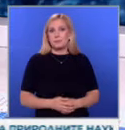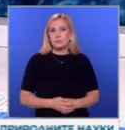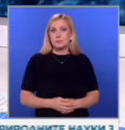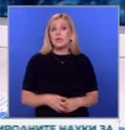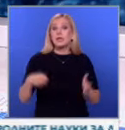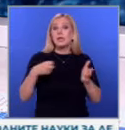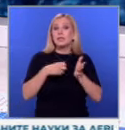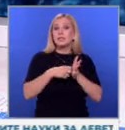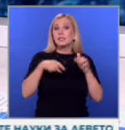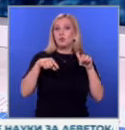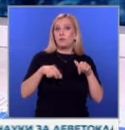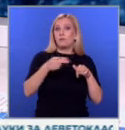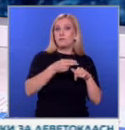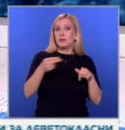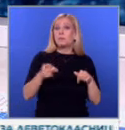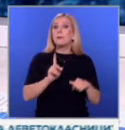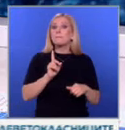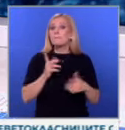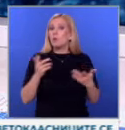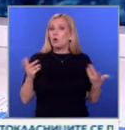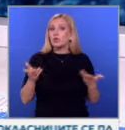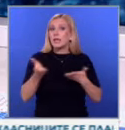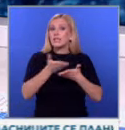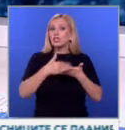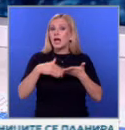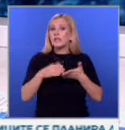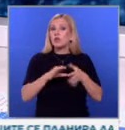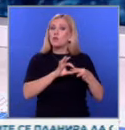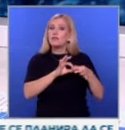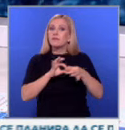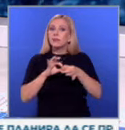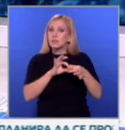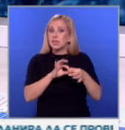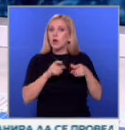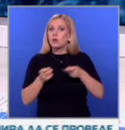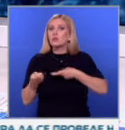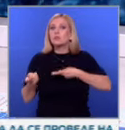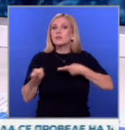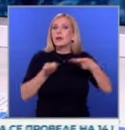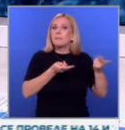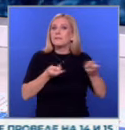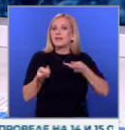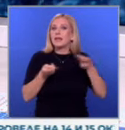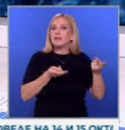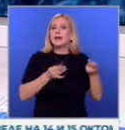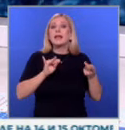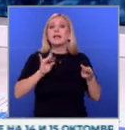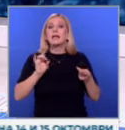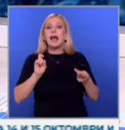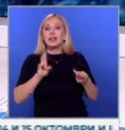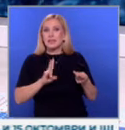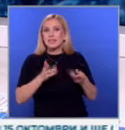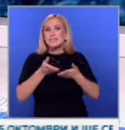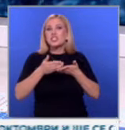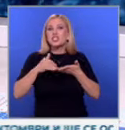Регистрираната у нас фирма може да се окаже част от логистична връзка, която снабдява иранс компоненти, които иначе не